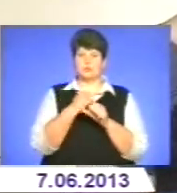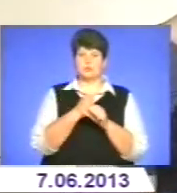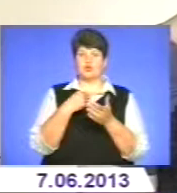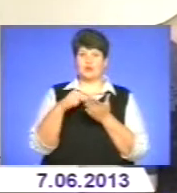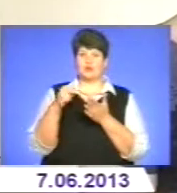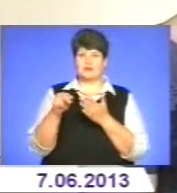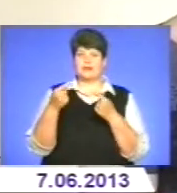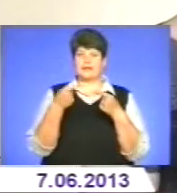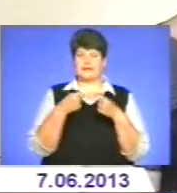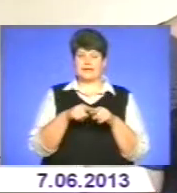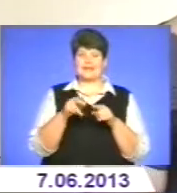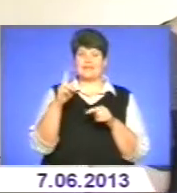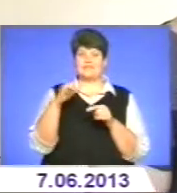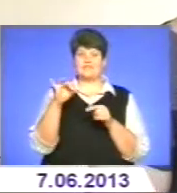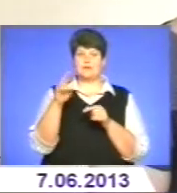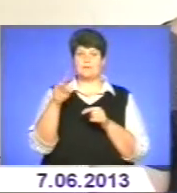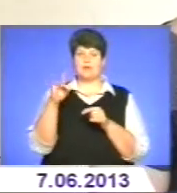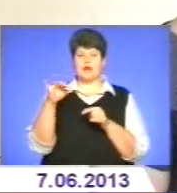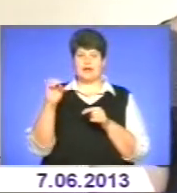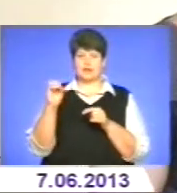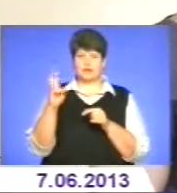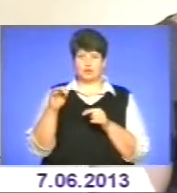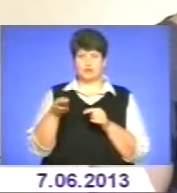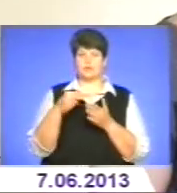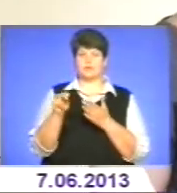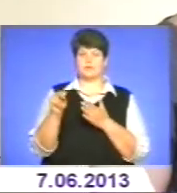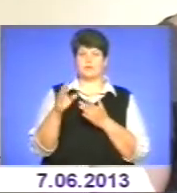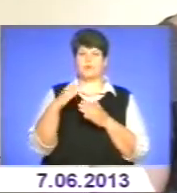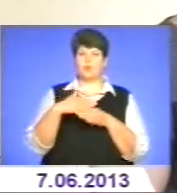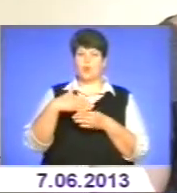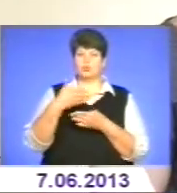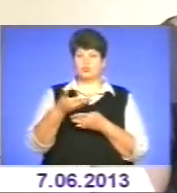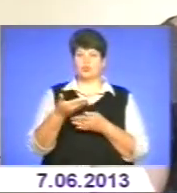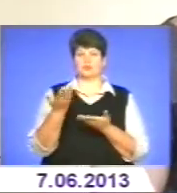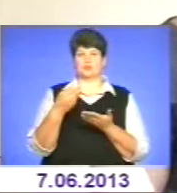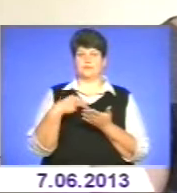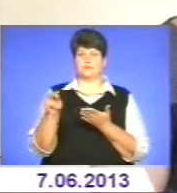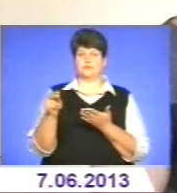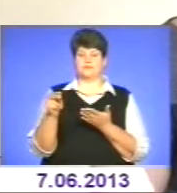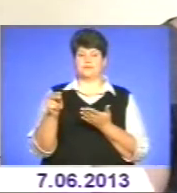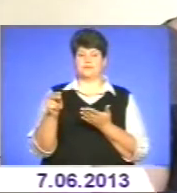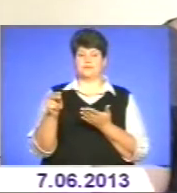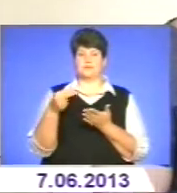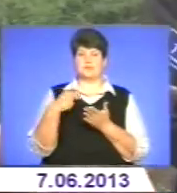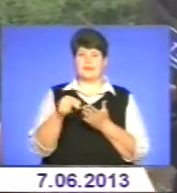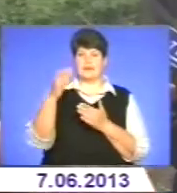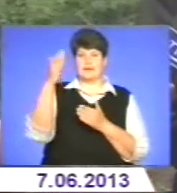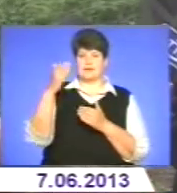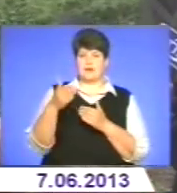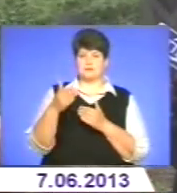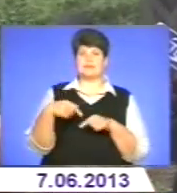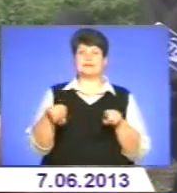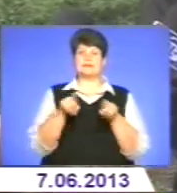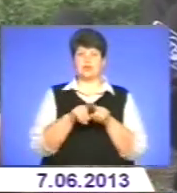техніки, DVD-проектор ми придбали, придбали ноутбук, придбали екран. Також